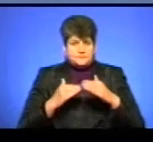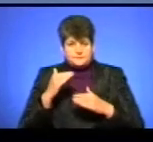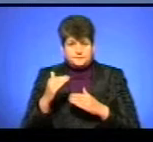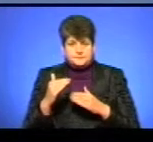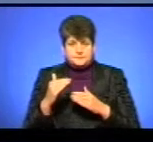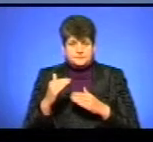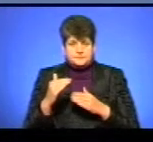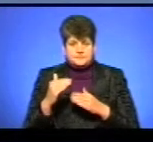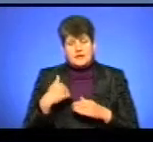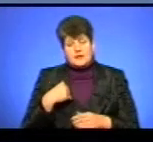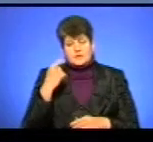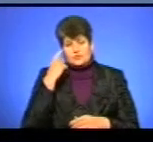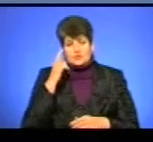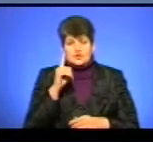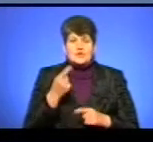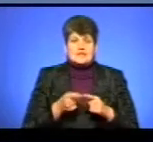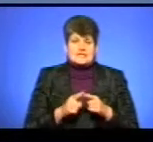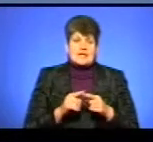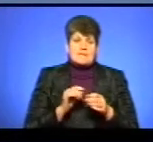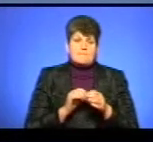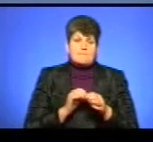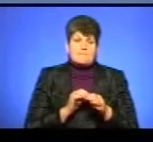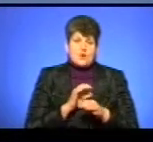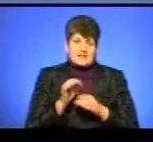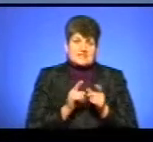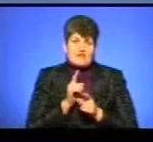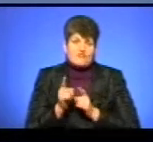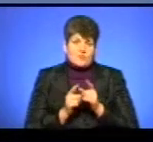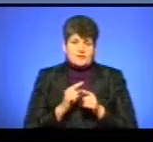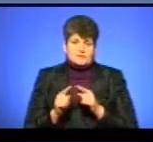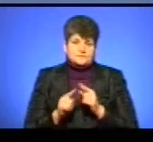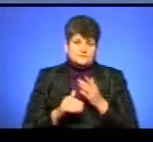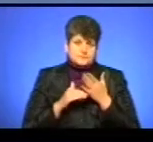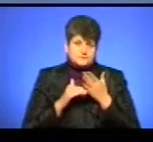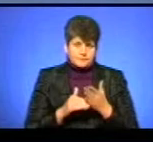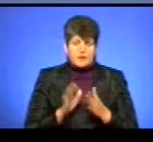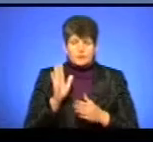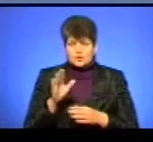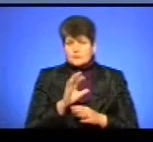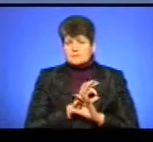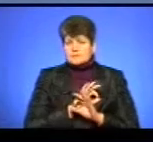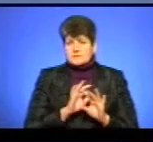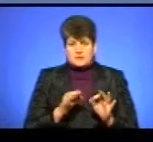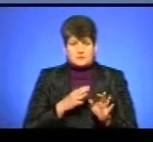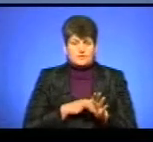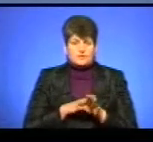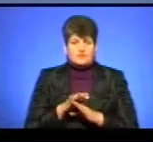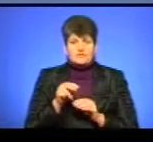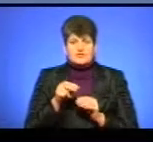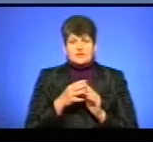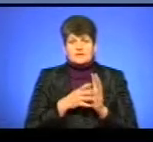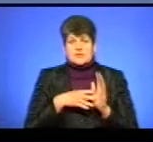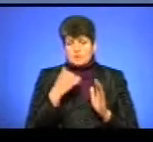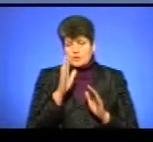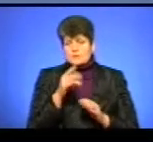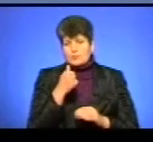я думаю, що цей пілотний проєкт з реформування саме екстреної медичної допомоги успішно буде втілюватися в 2019 році. Ми